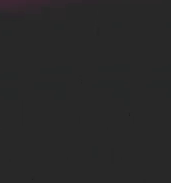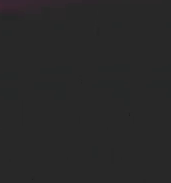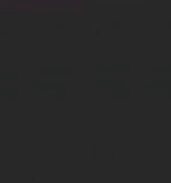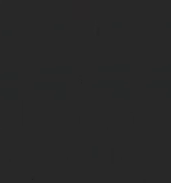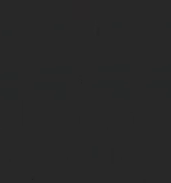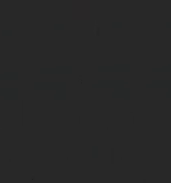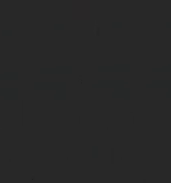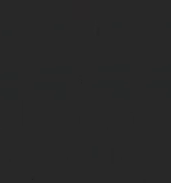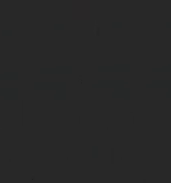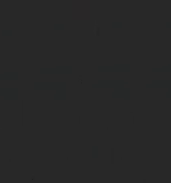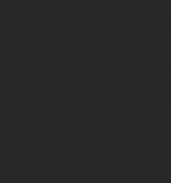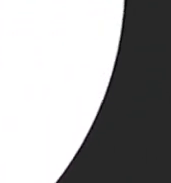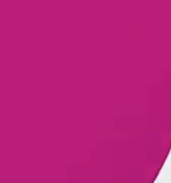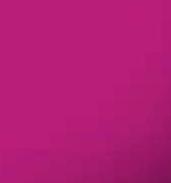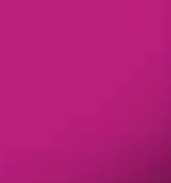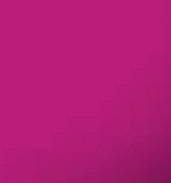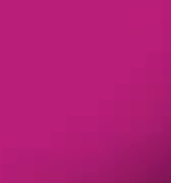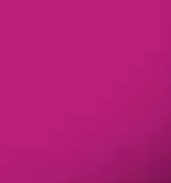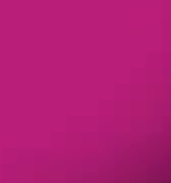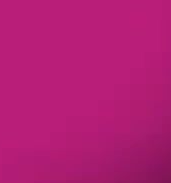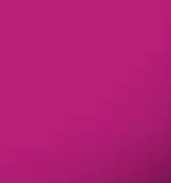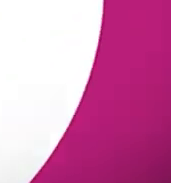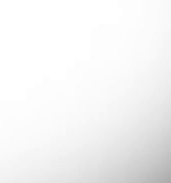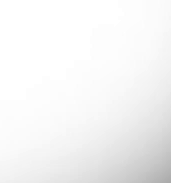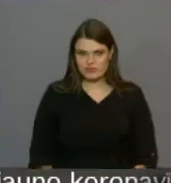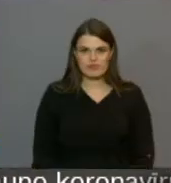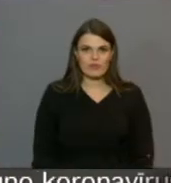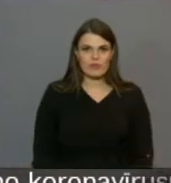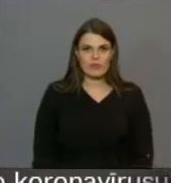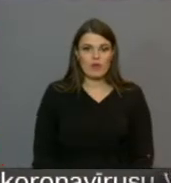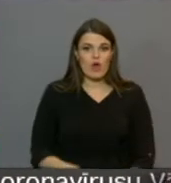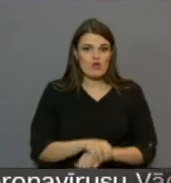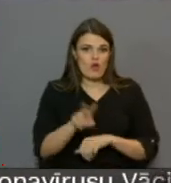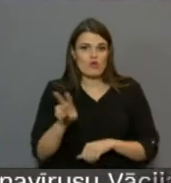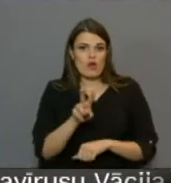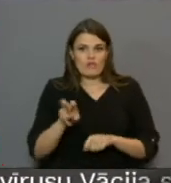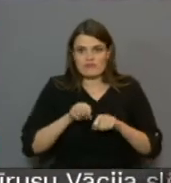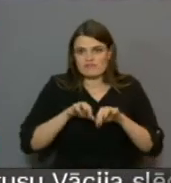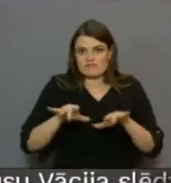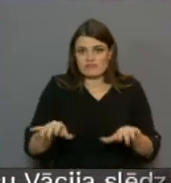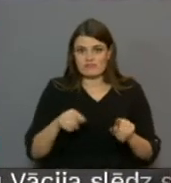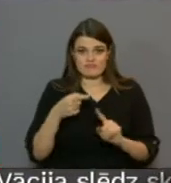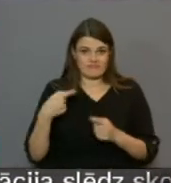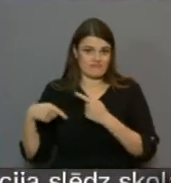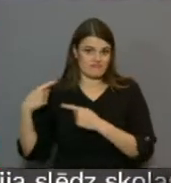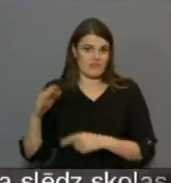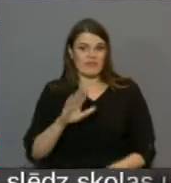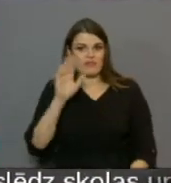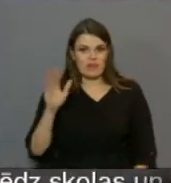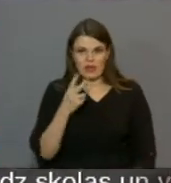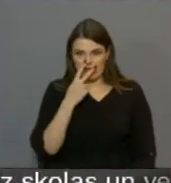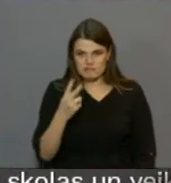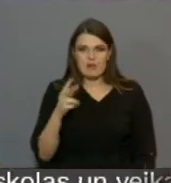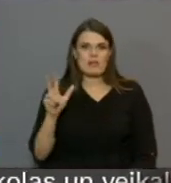Re! Viss ēters ir te! Covid-19 uzliesmojums šajās dienās ir konstatēts